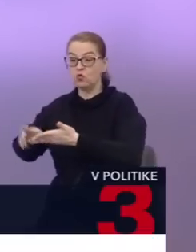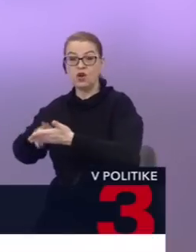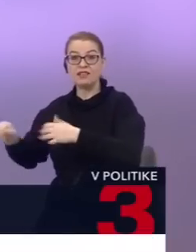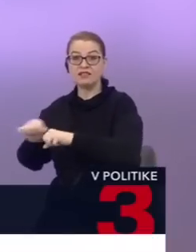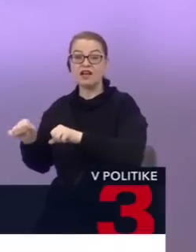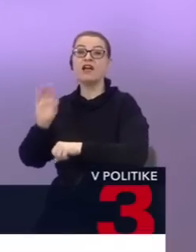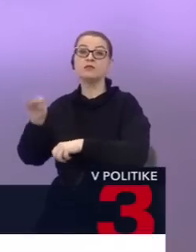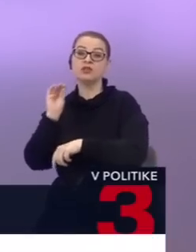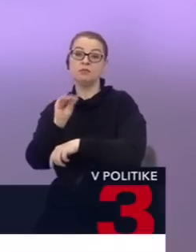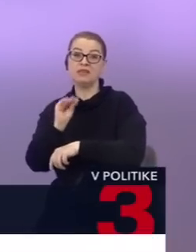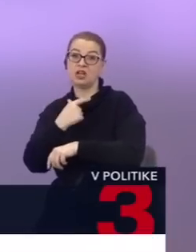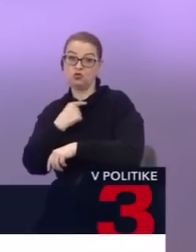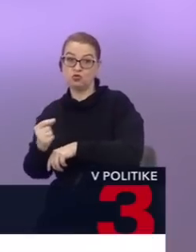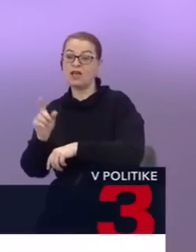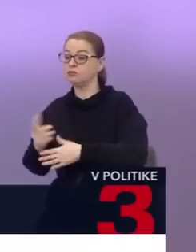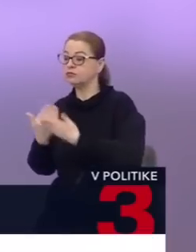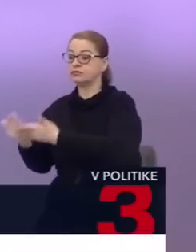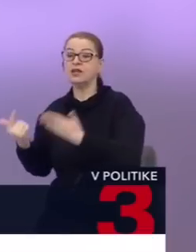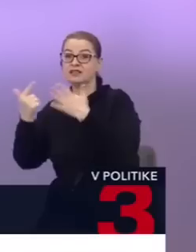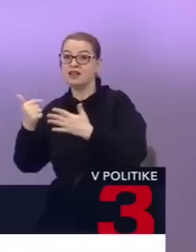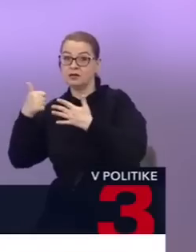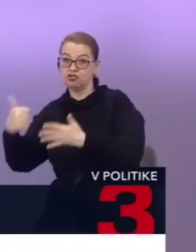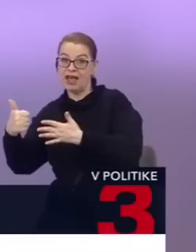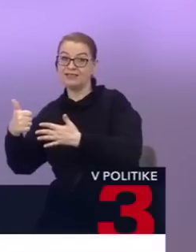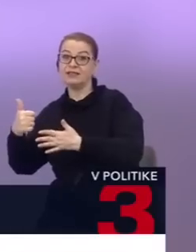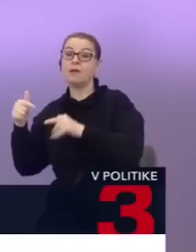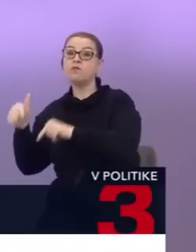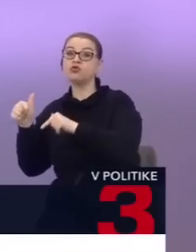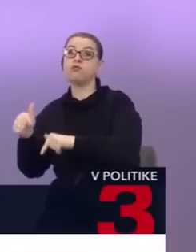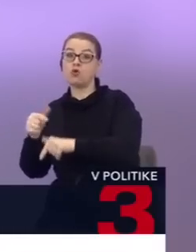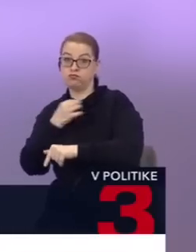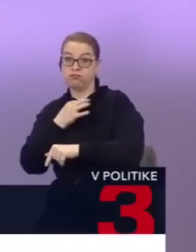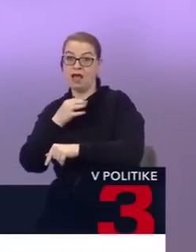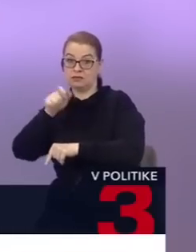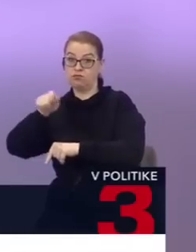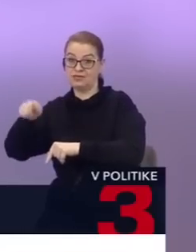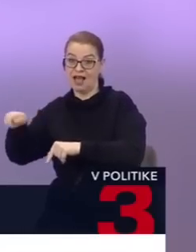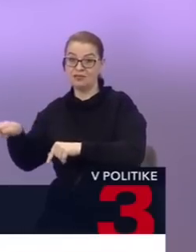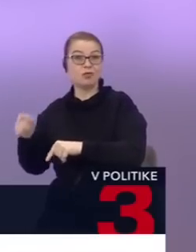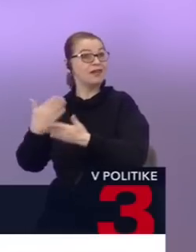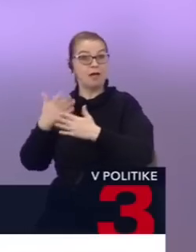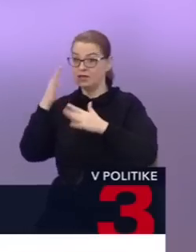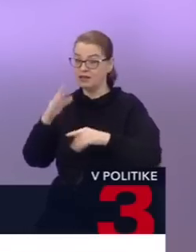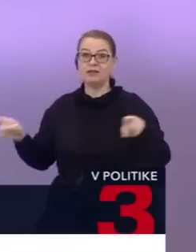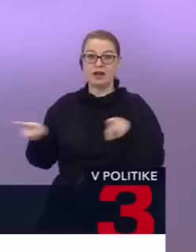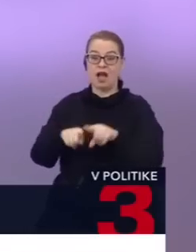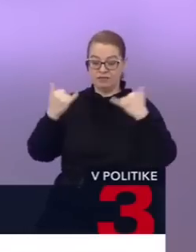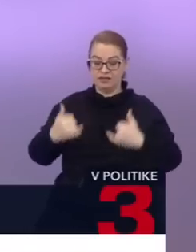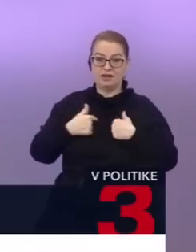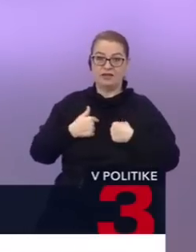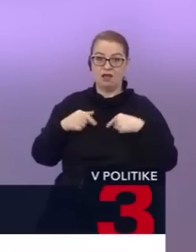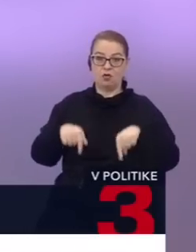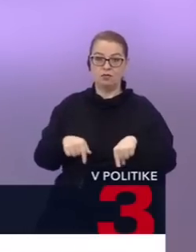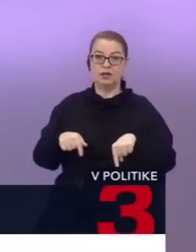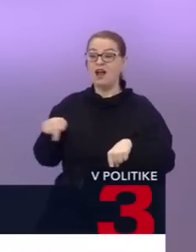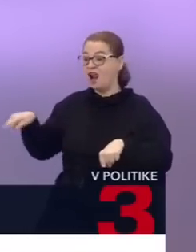súhlas, musela by dostať 76 poslancov podporu. Ak by ju nedostala, tak by sa nachádzala presne v tom istom stave ako my. Akuráč by